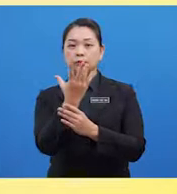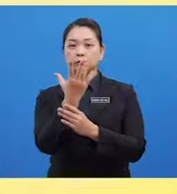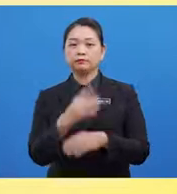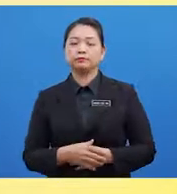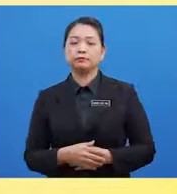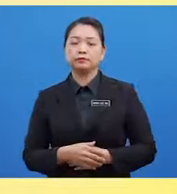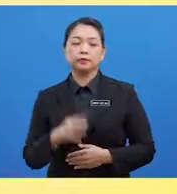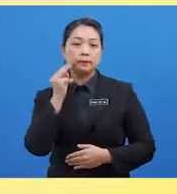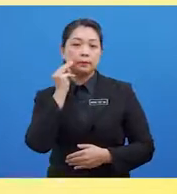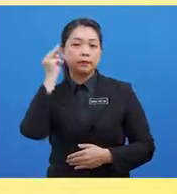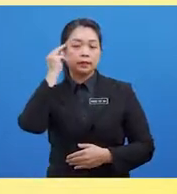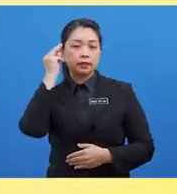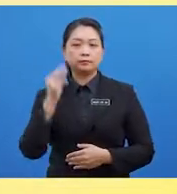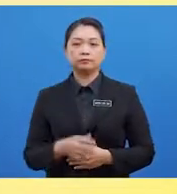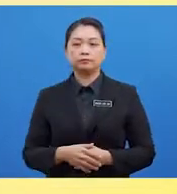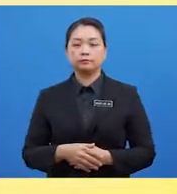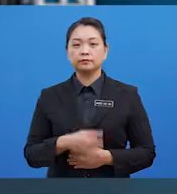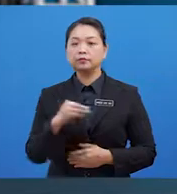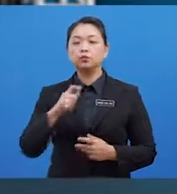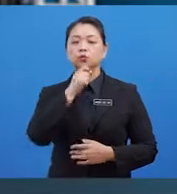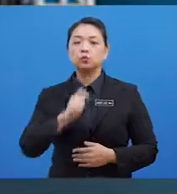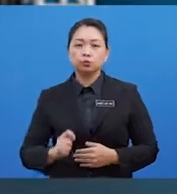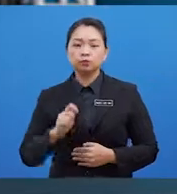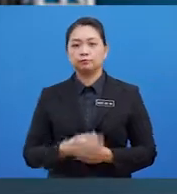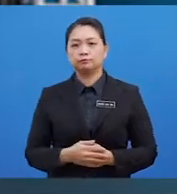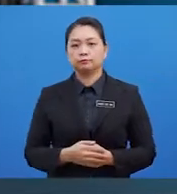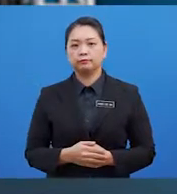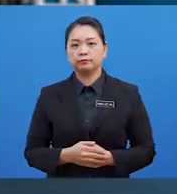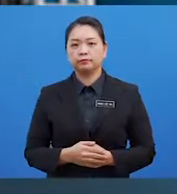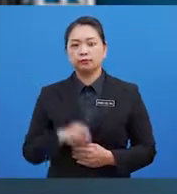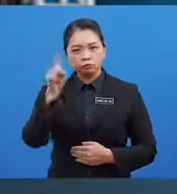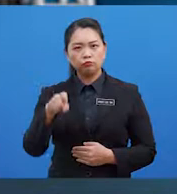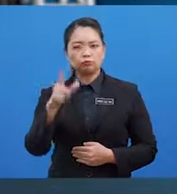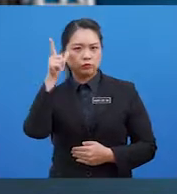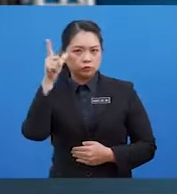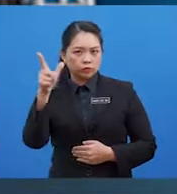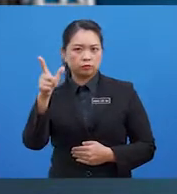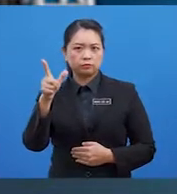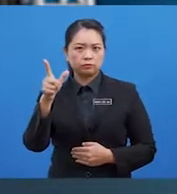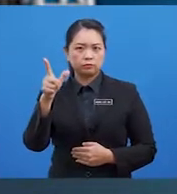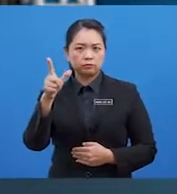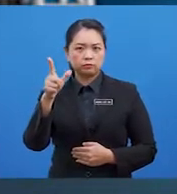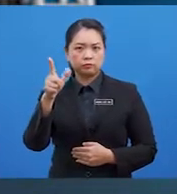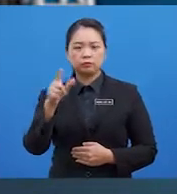Ketiga Kematangan Dan keempat Penuaan Perkembangan motor perlu dilihat Dari perspektif